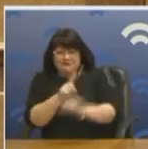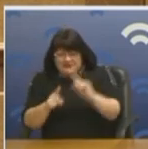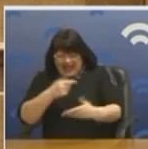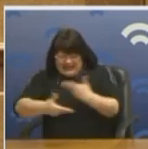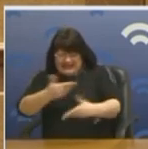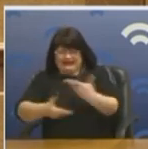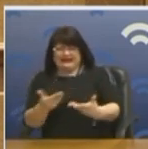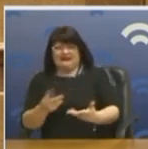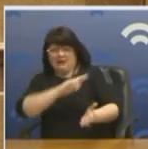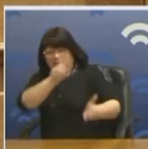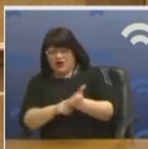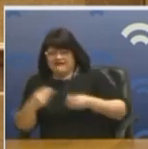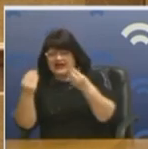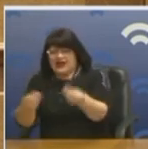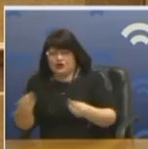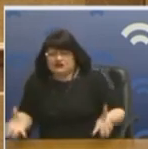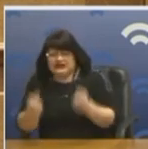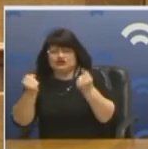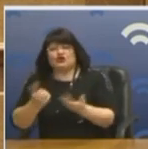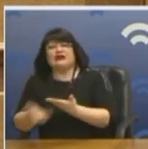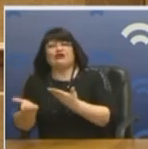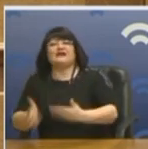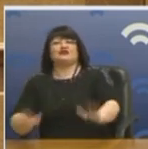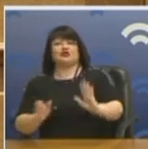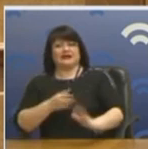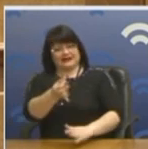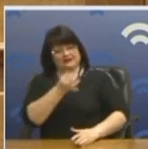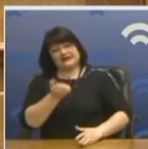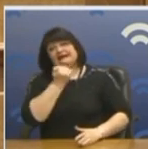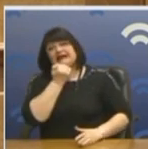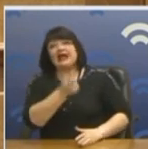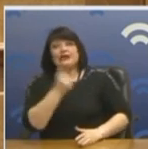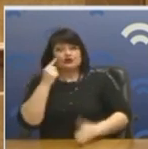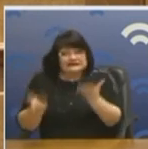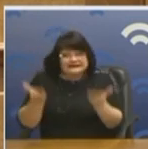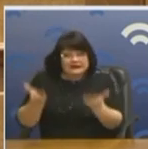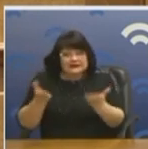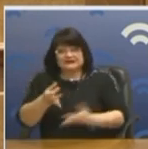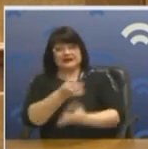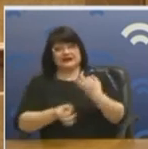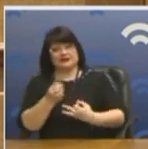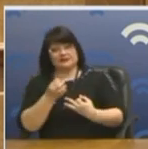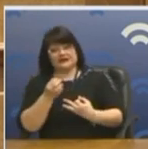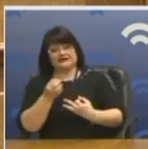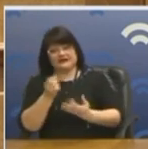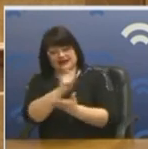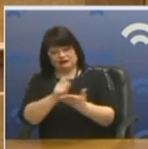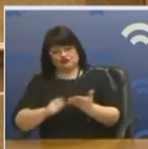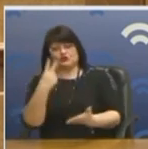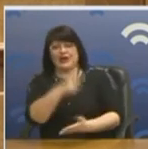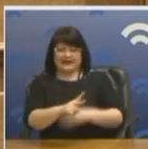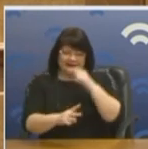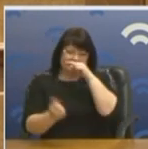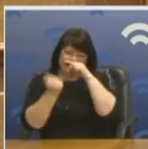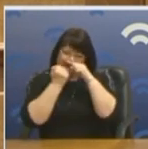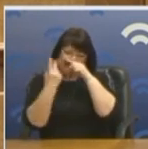μιλάμε. Αυτό δεν καταλαβαίνω. Επίσης, κάντε και μια ατυχή έτσι σύγκριση. Μάλλον ο λογογράφος σας ή ο κειμενογράφος σας έκανε λάθος.